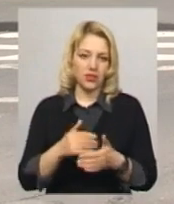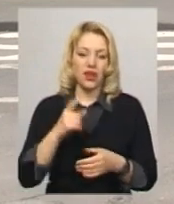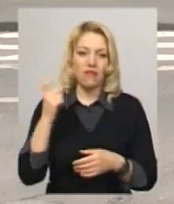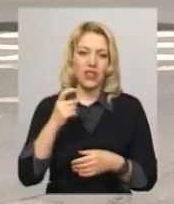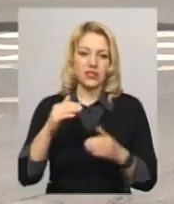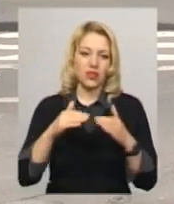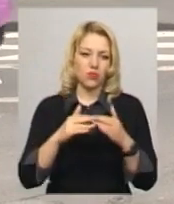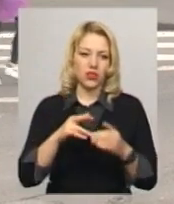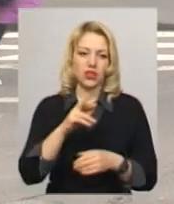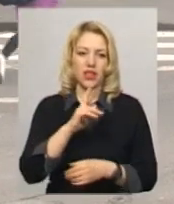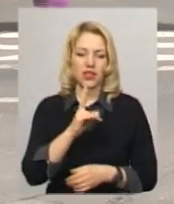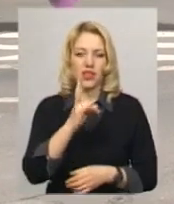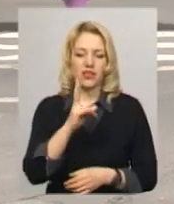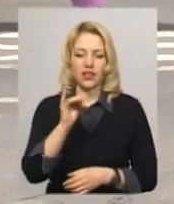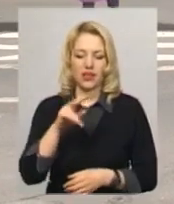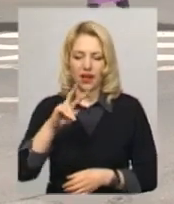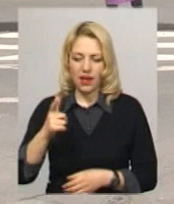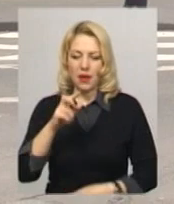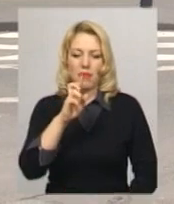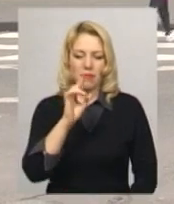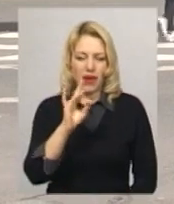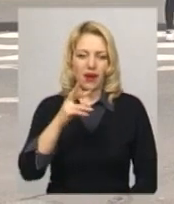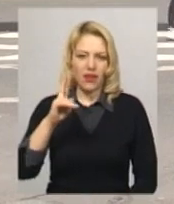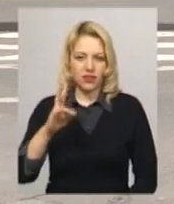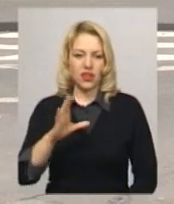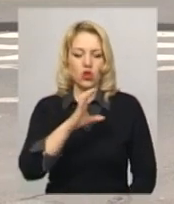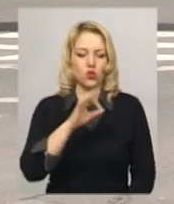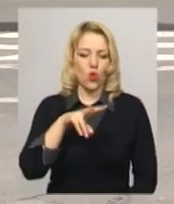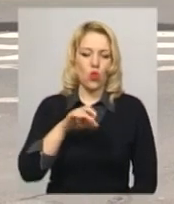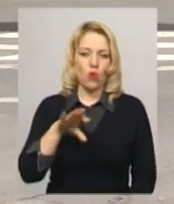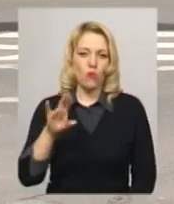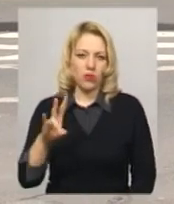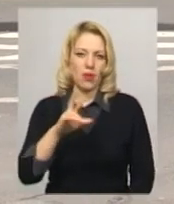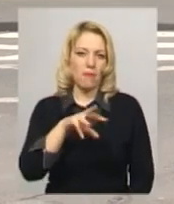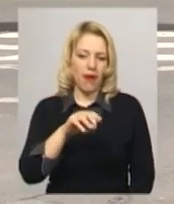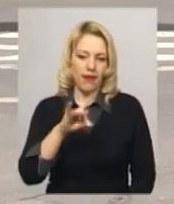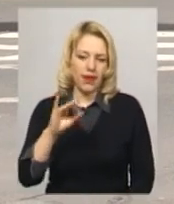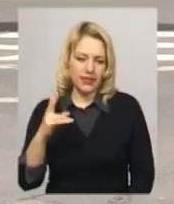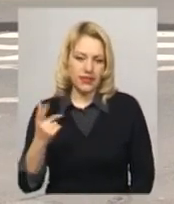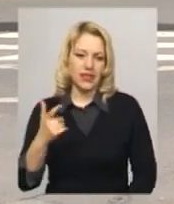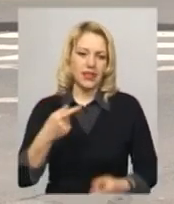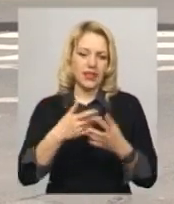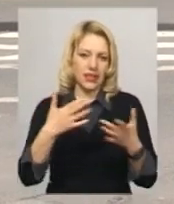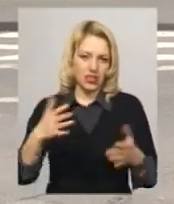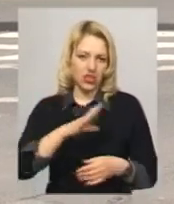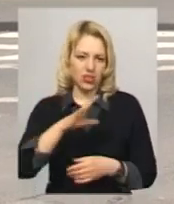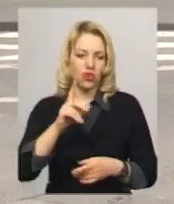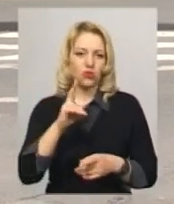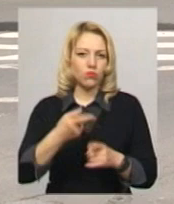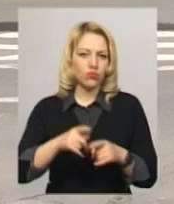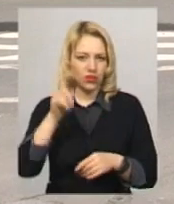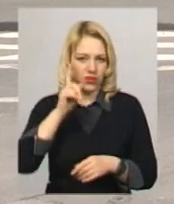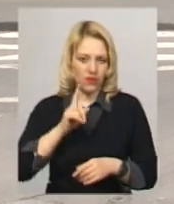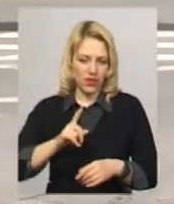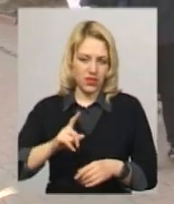власник будинку Янкель Берлянд, Соломон Маранць, Давид Ніренберг та інші, тобто єврейські купці та